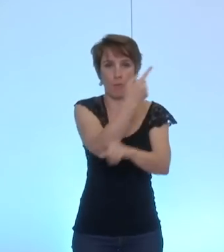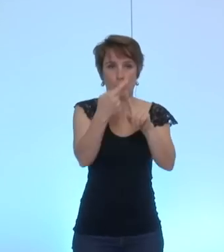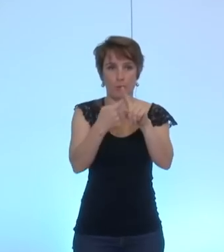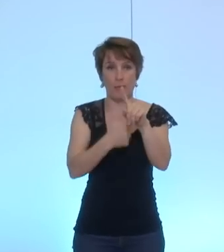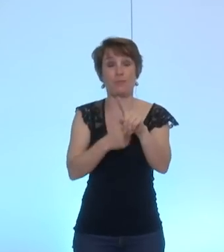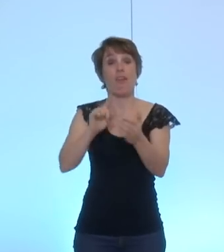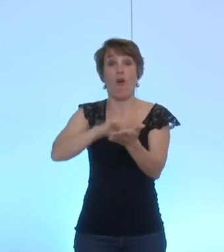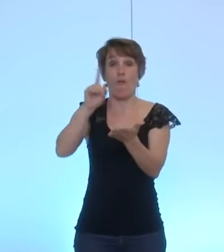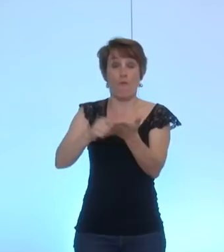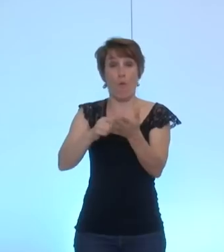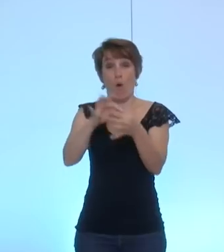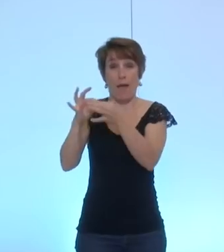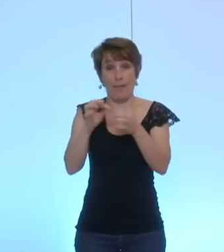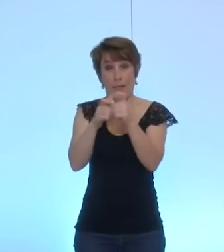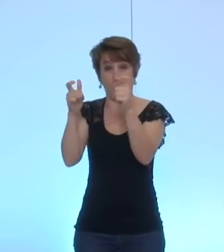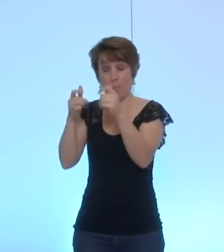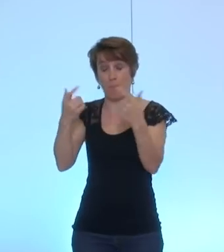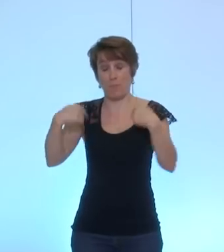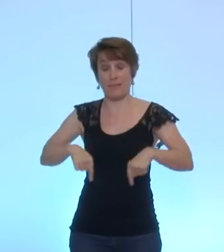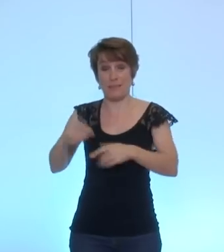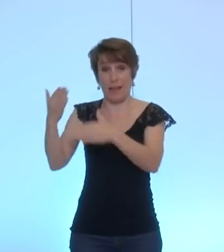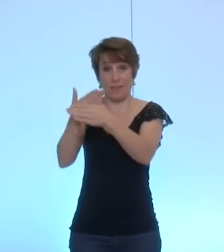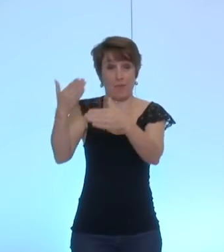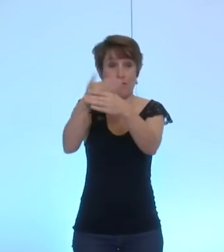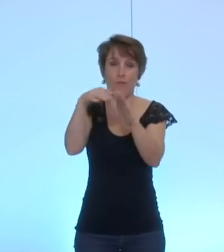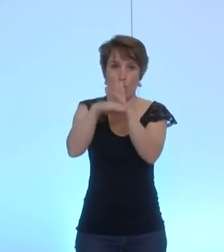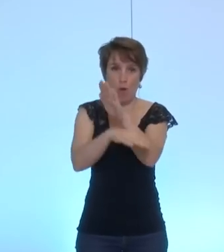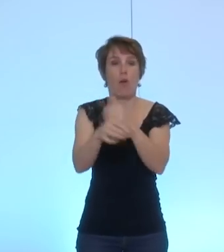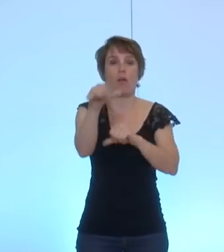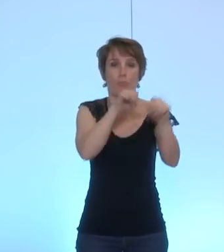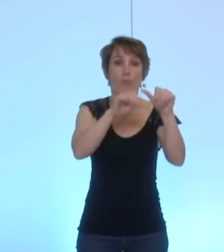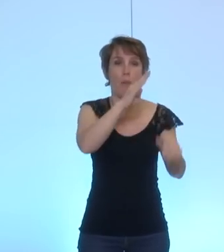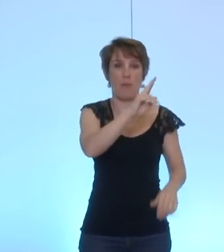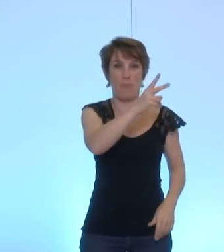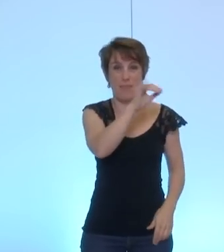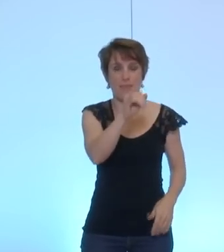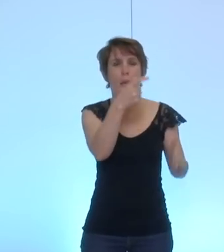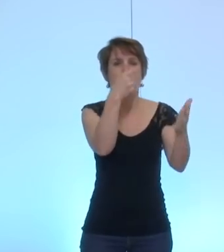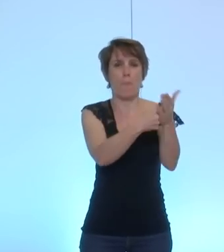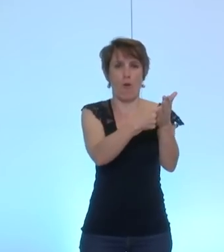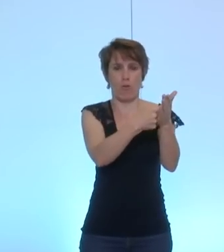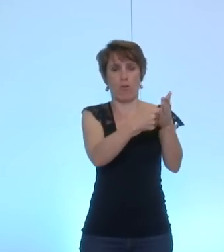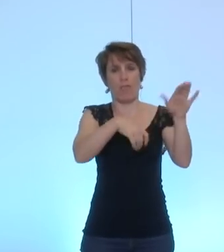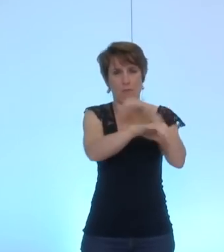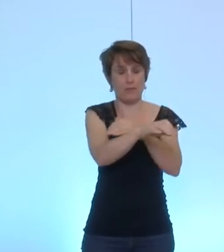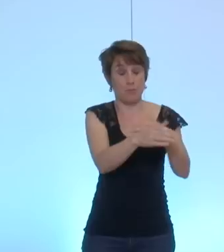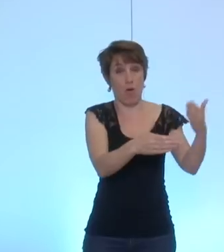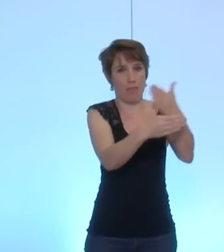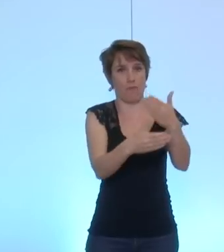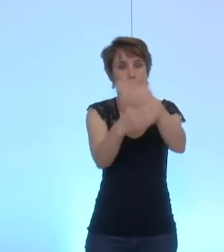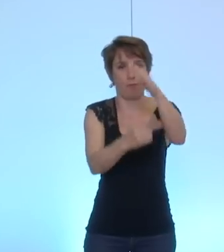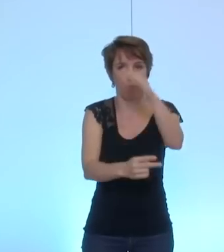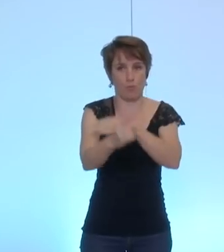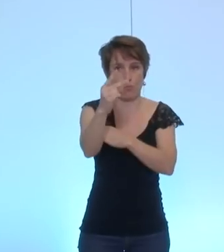interministériel et de plus en plus d'interventions à travers la Banque publique d'investissement, la BPI. Le CAA, bien sûr, son